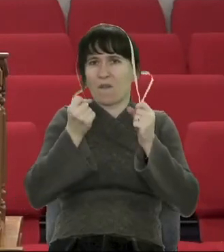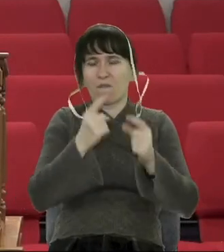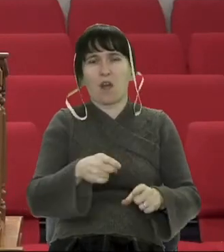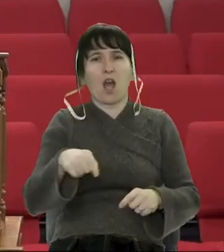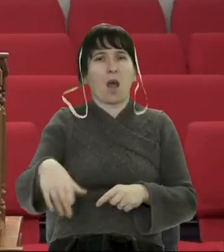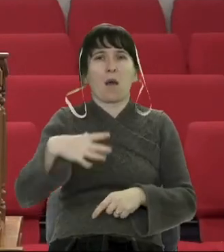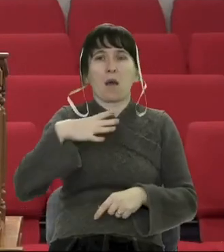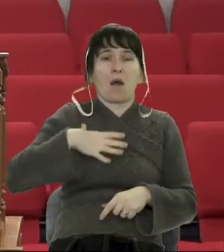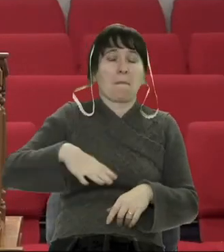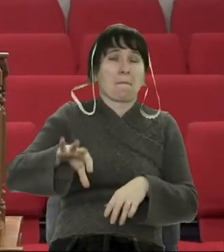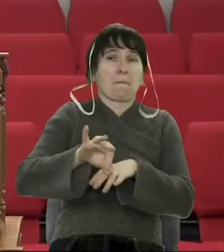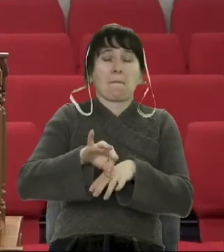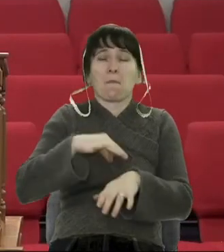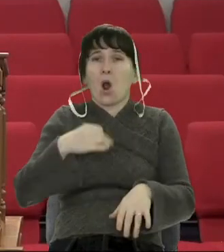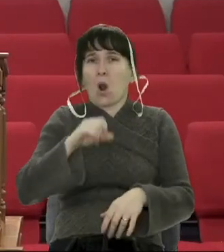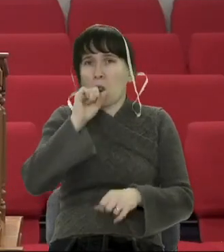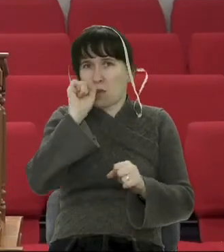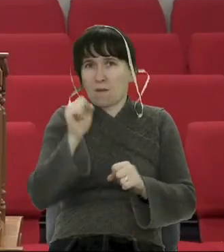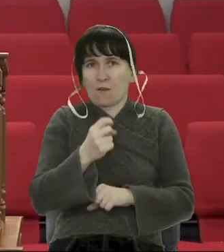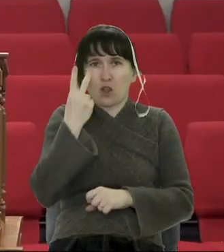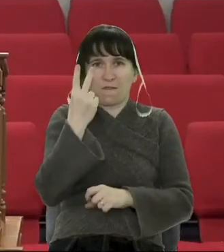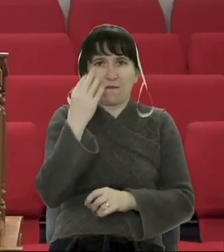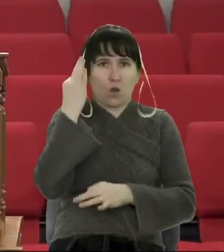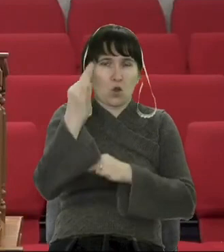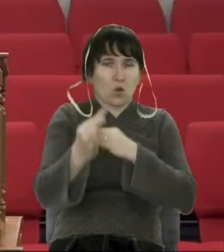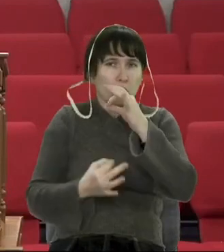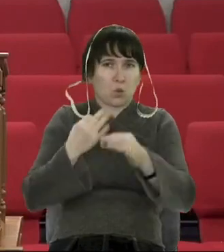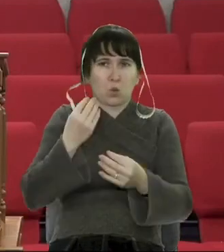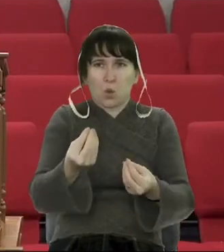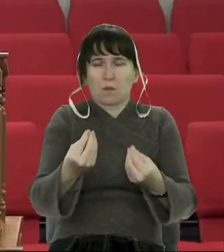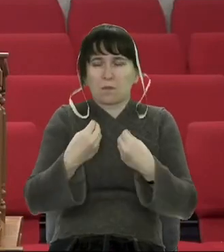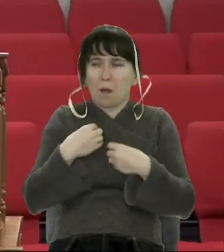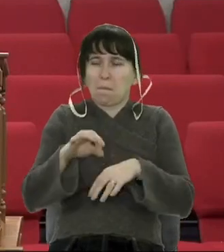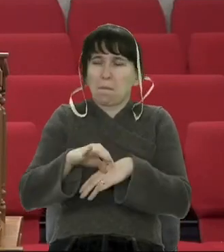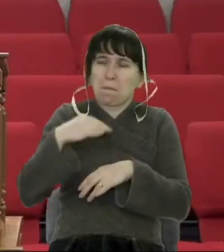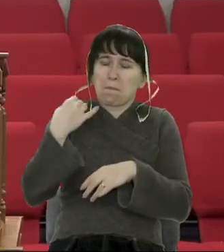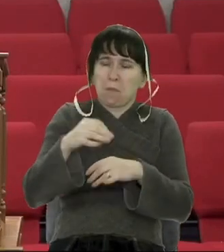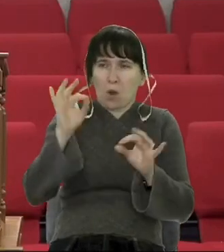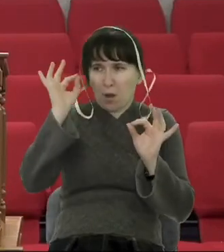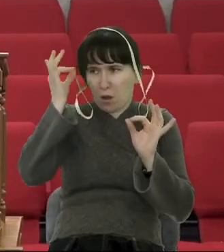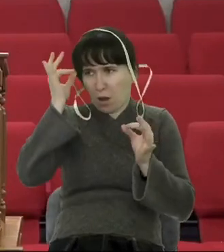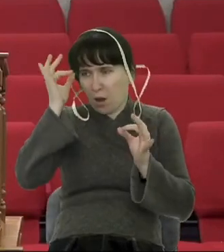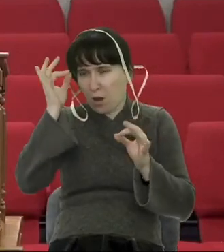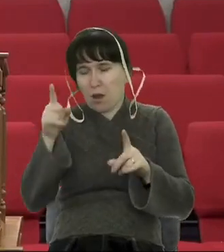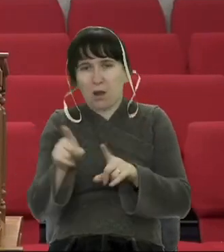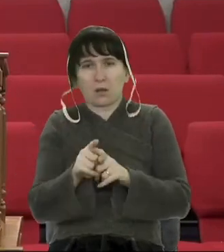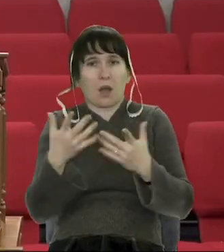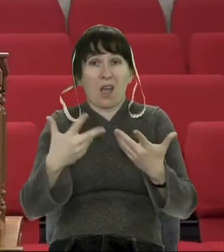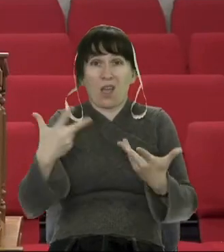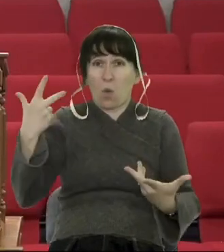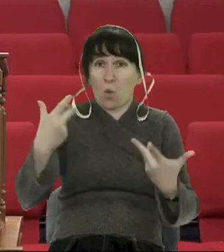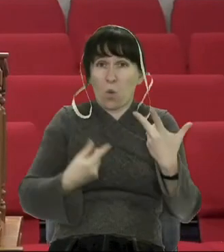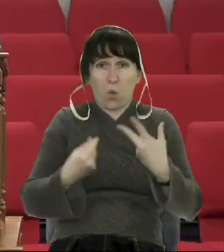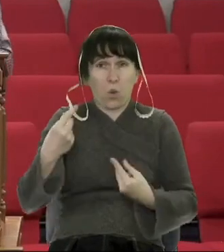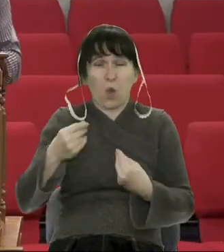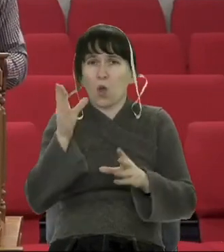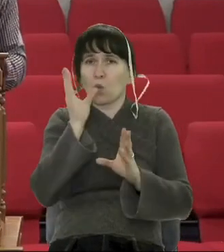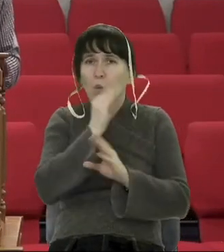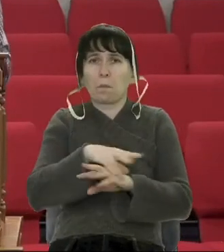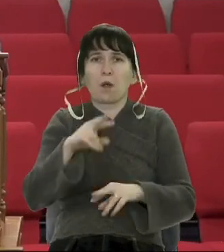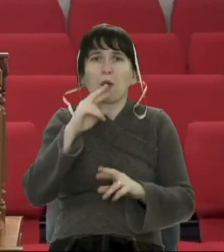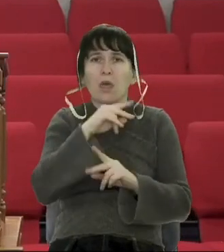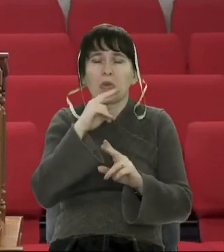аби тільки не терпіти біль. Дві доби нестерпна біль. І бувало навіть випадки, коли не введуть десь антидот проти